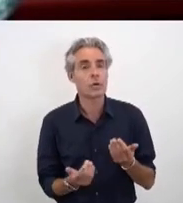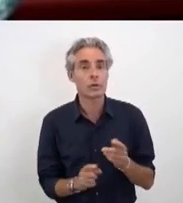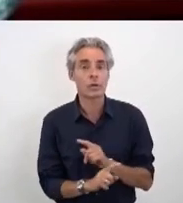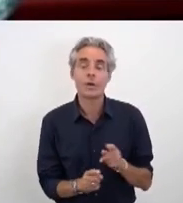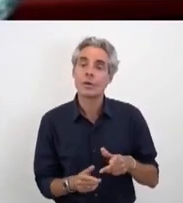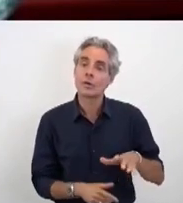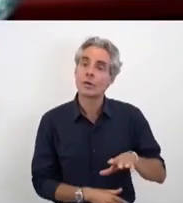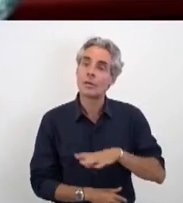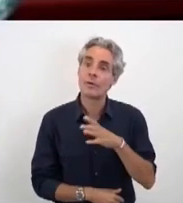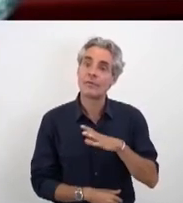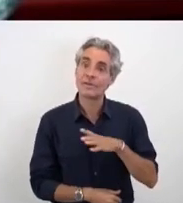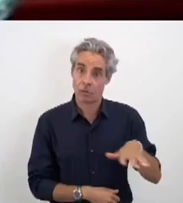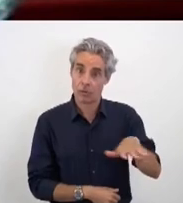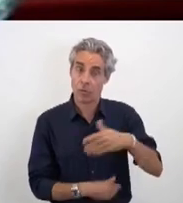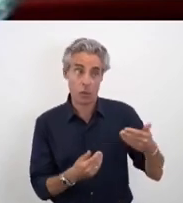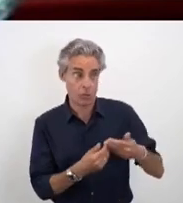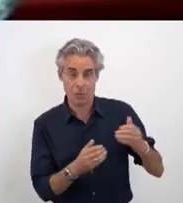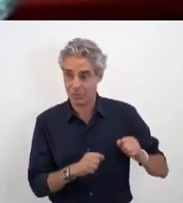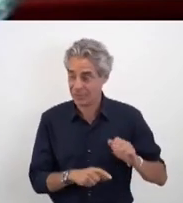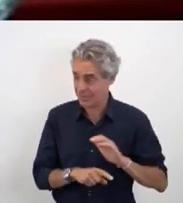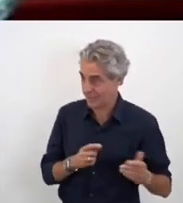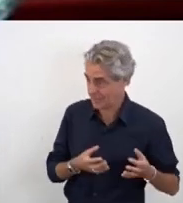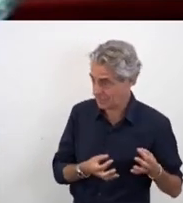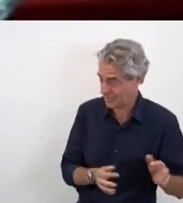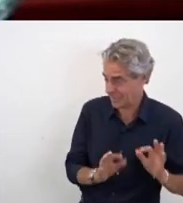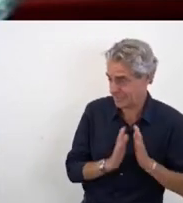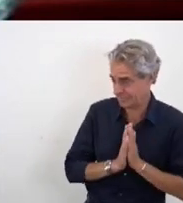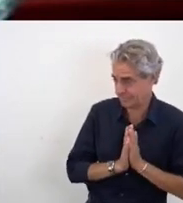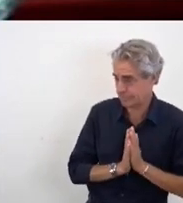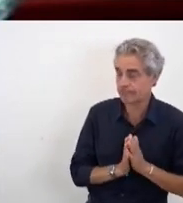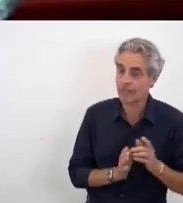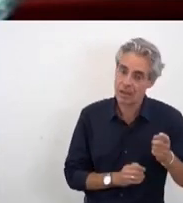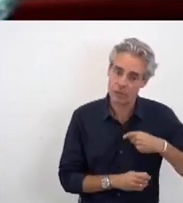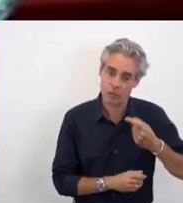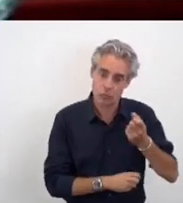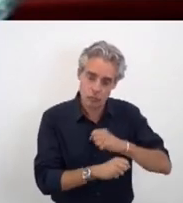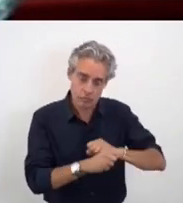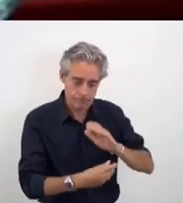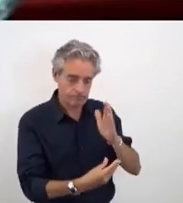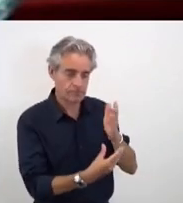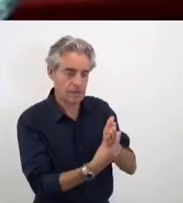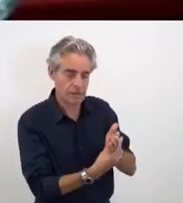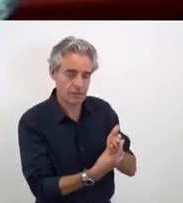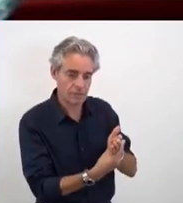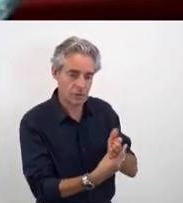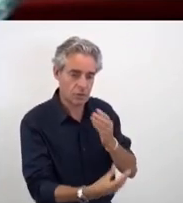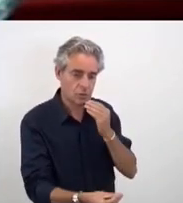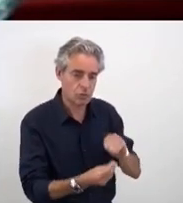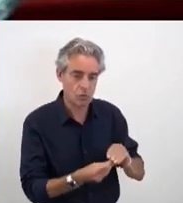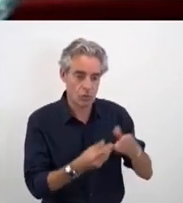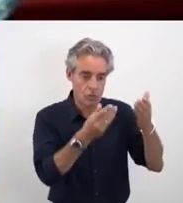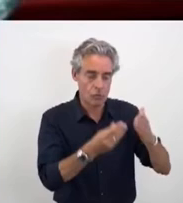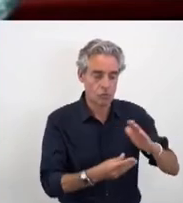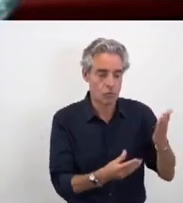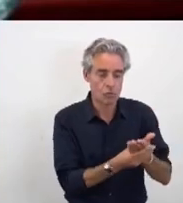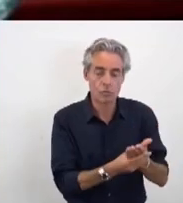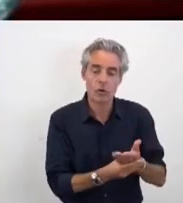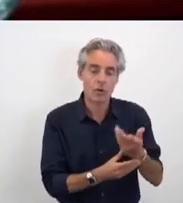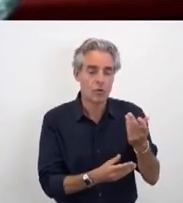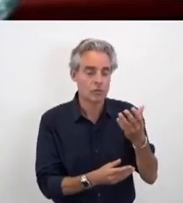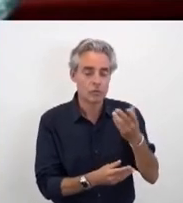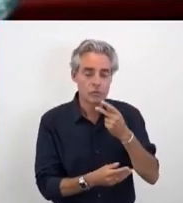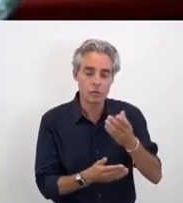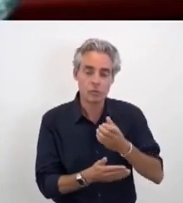enseignants nous demandent la possibilité de faire de la sensibilisation, mais qu'on en fasse un enjeu massif. Dans votre document, vous parlez aussi d'une